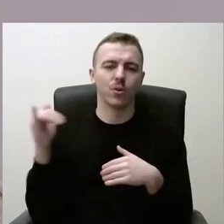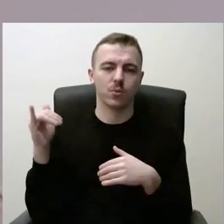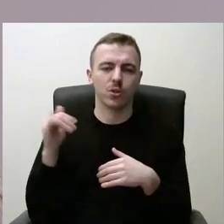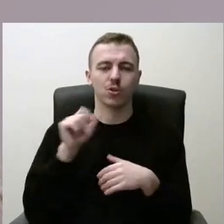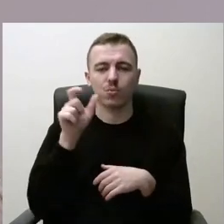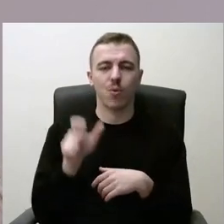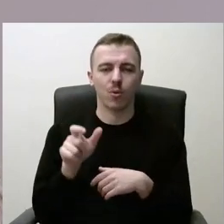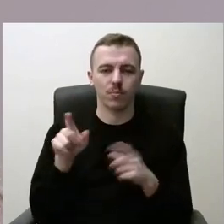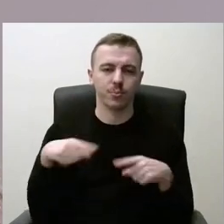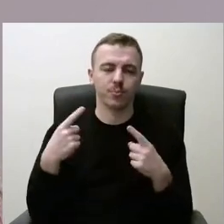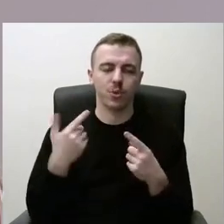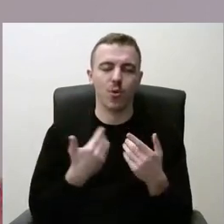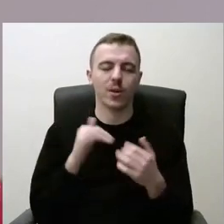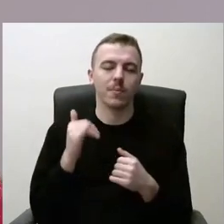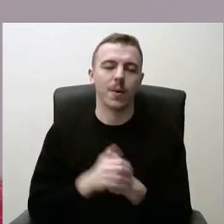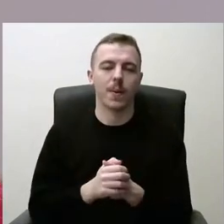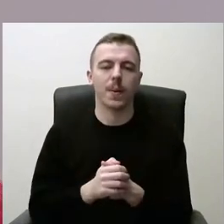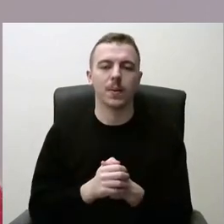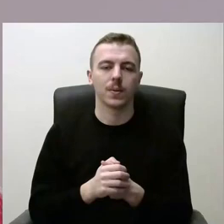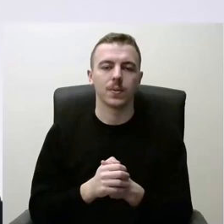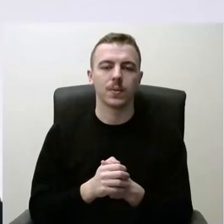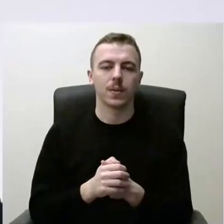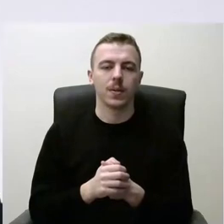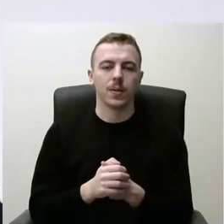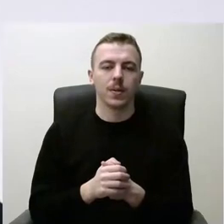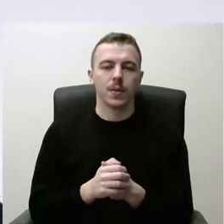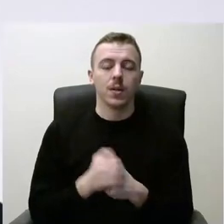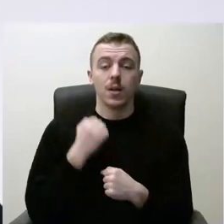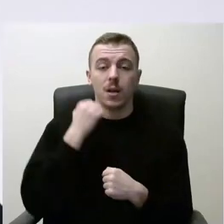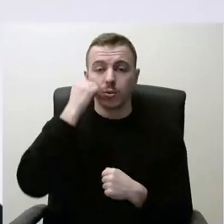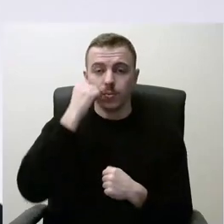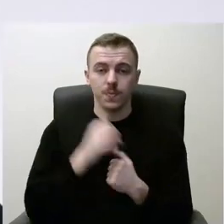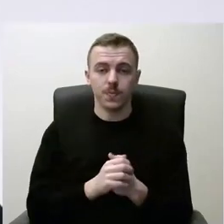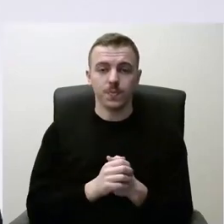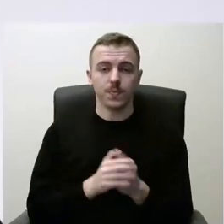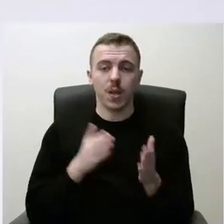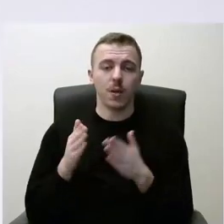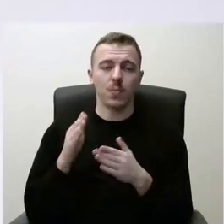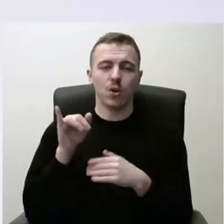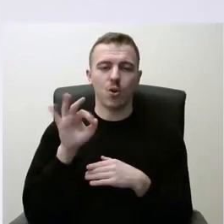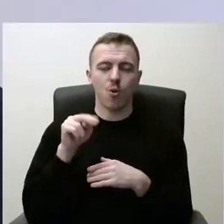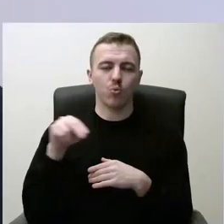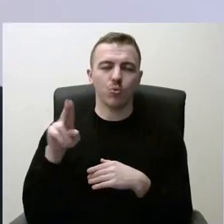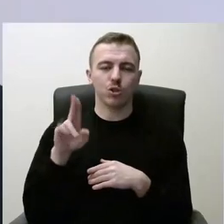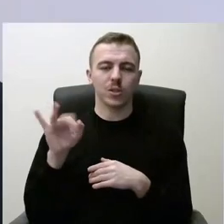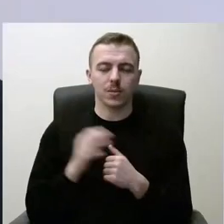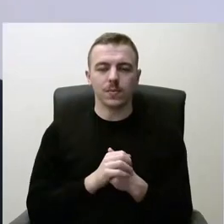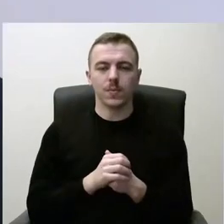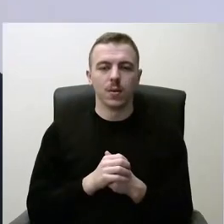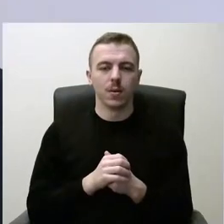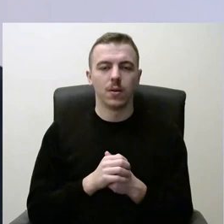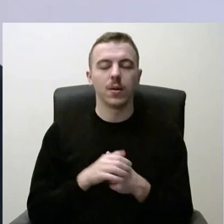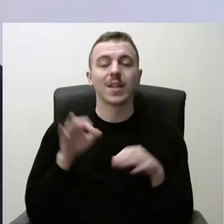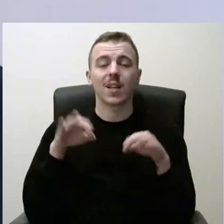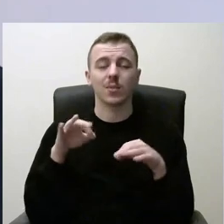tiesiog gyvenimo kokybė geresnė. Ačiū labai. Prašau, poni Jokuži. Na, transportas Kauno